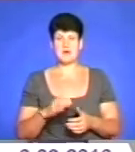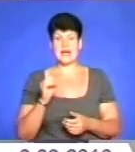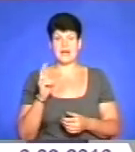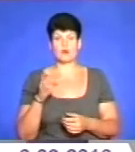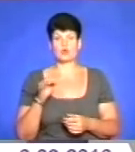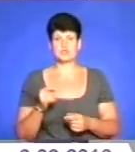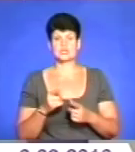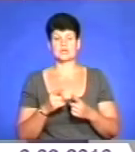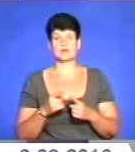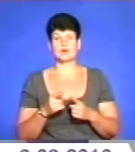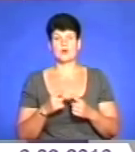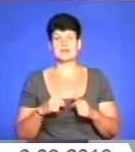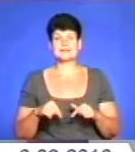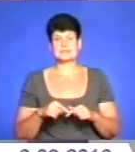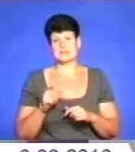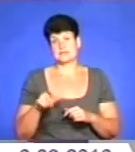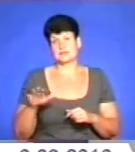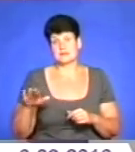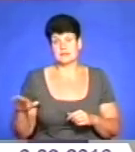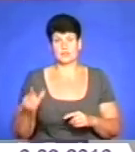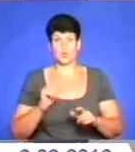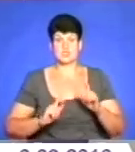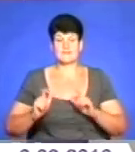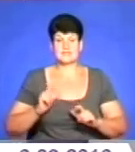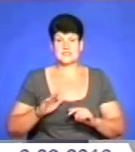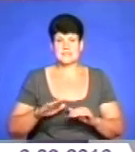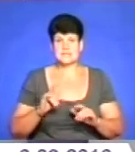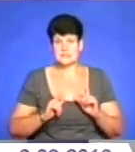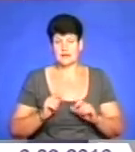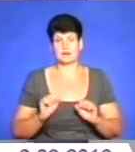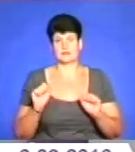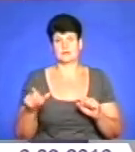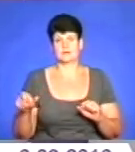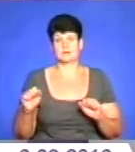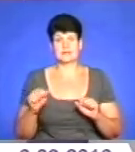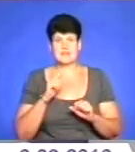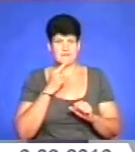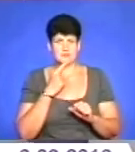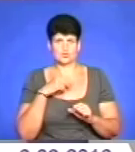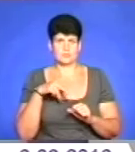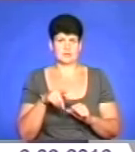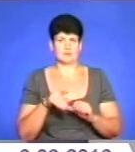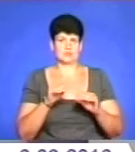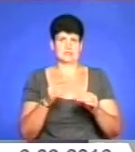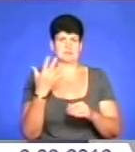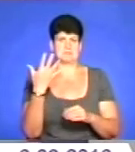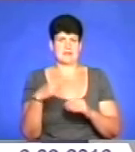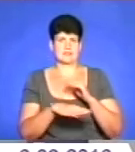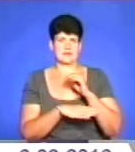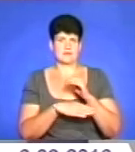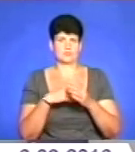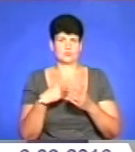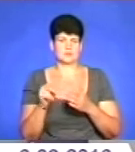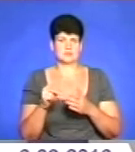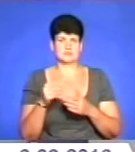екологічні організації, місцева влада, школярі, зрештою, університети. До цього, може, не важко піти і посадити 5 дерев. За свої гроші купити